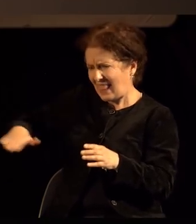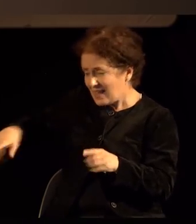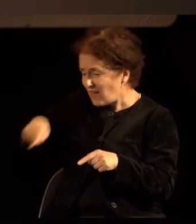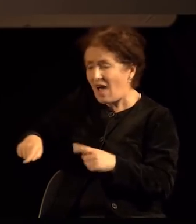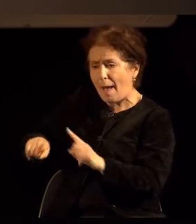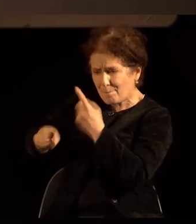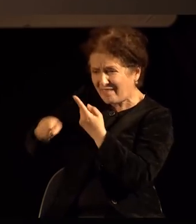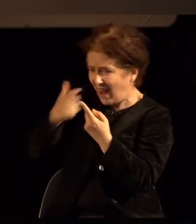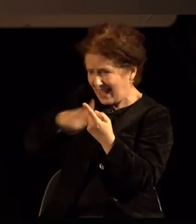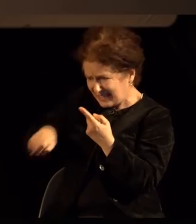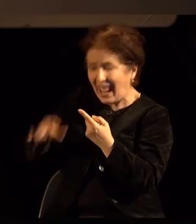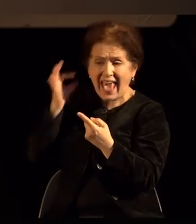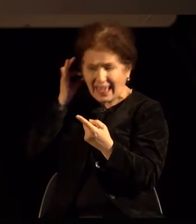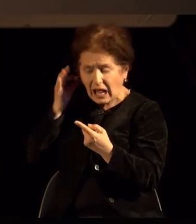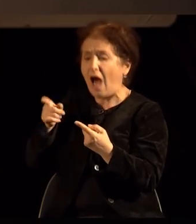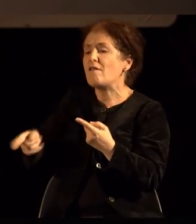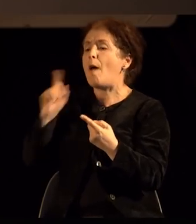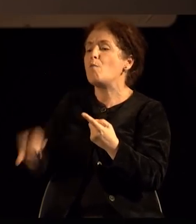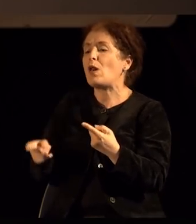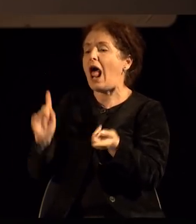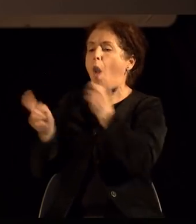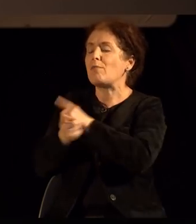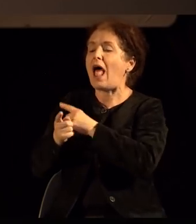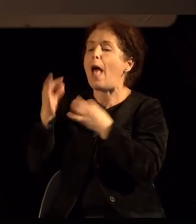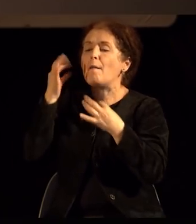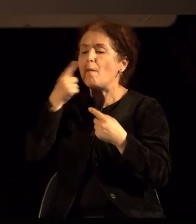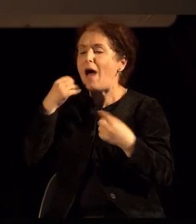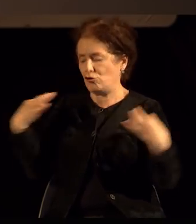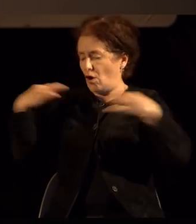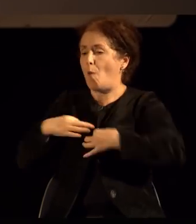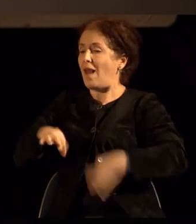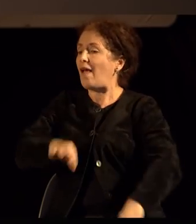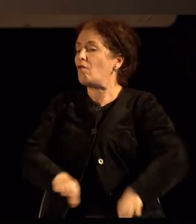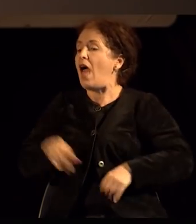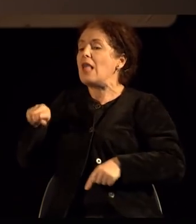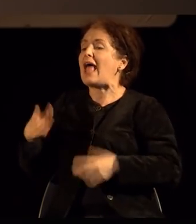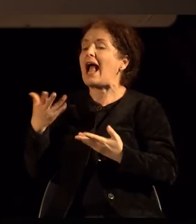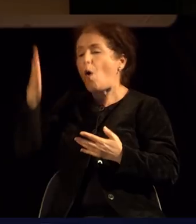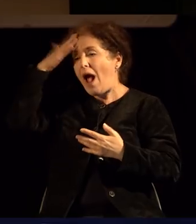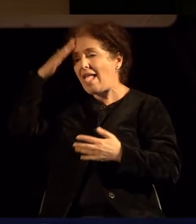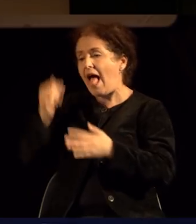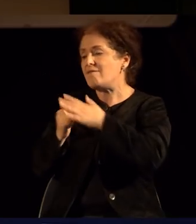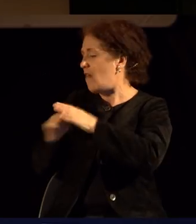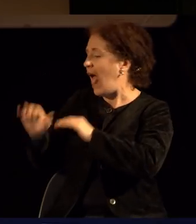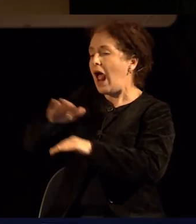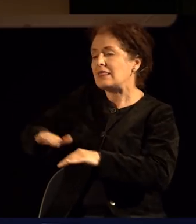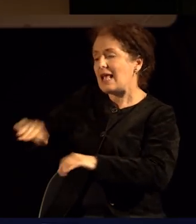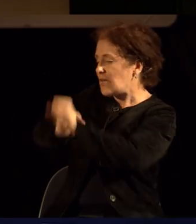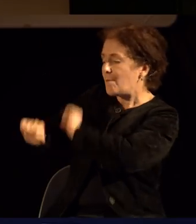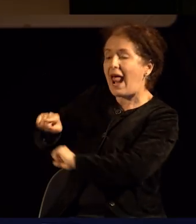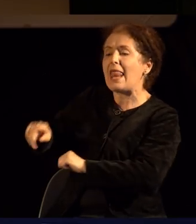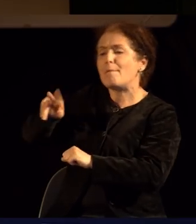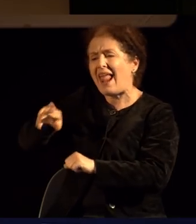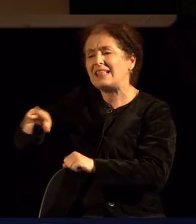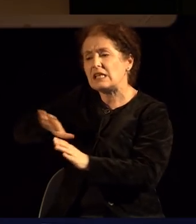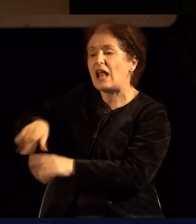нормата, патриархатот сака да ни влезе во креветите и да се промеша во нашата интима. Патриархатот не е само едно